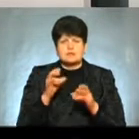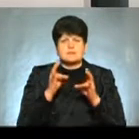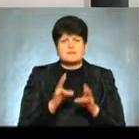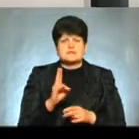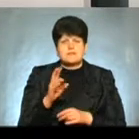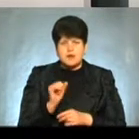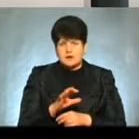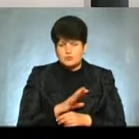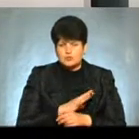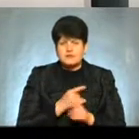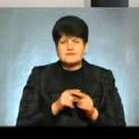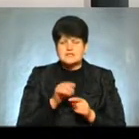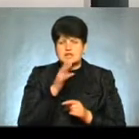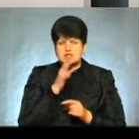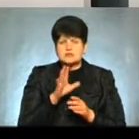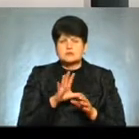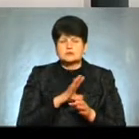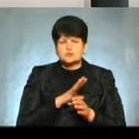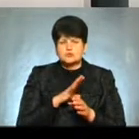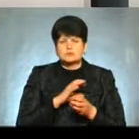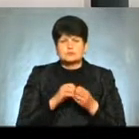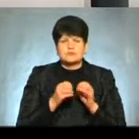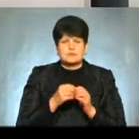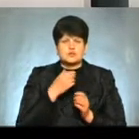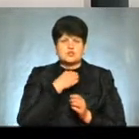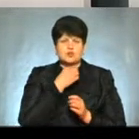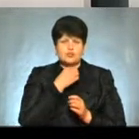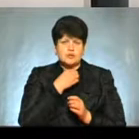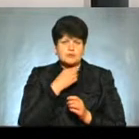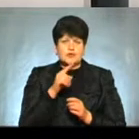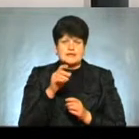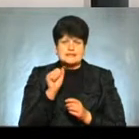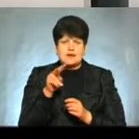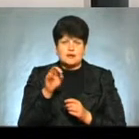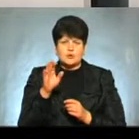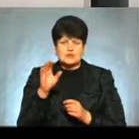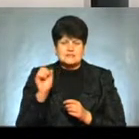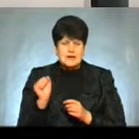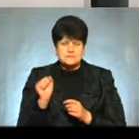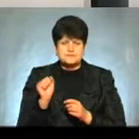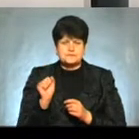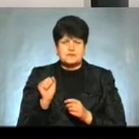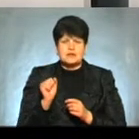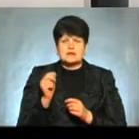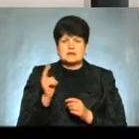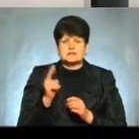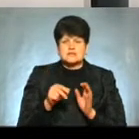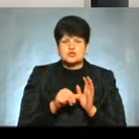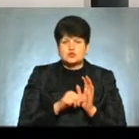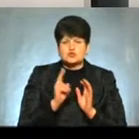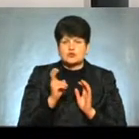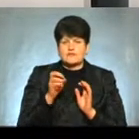основне навантаження пішло на щитоподібну залозу Чому якраз 26 квітня